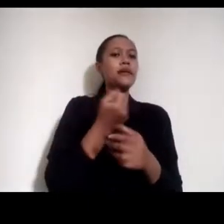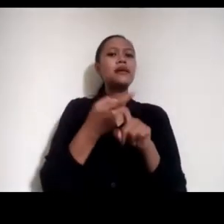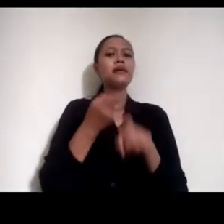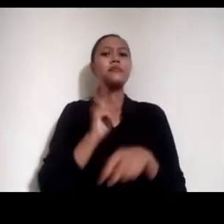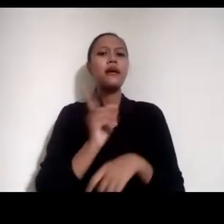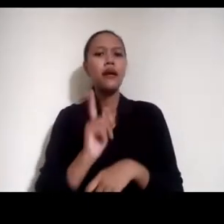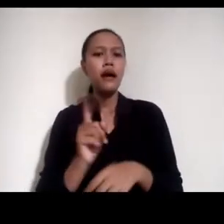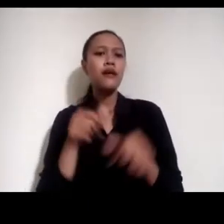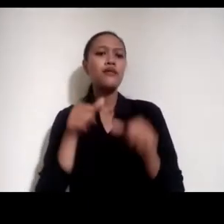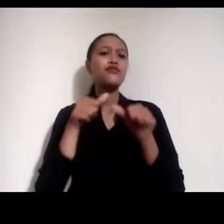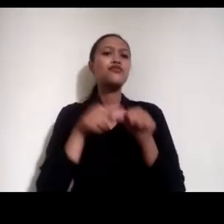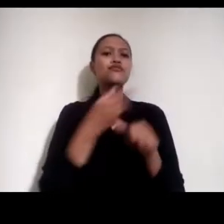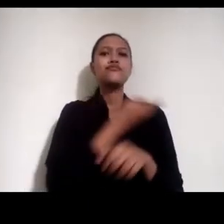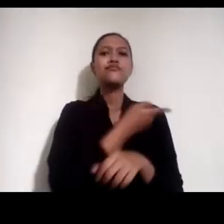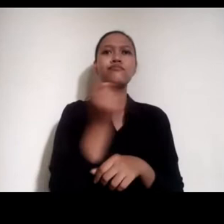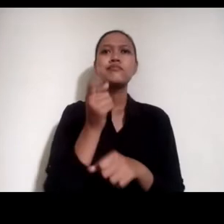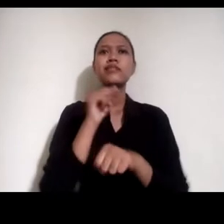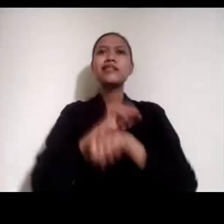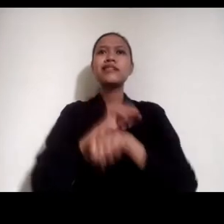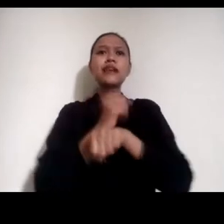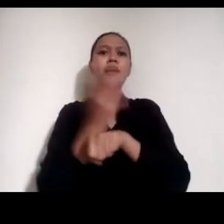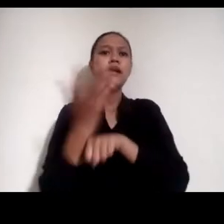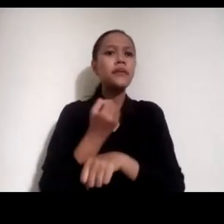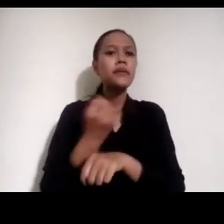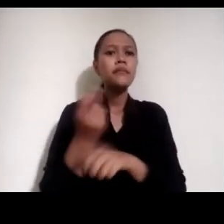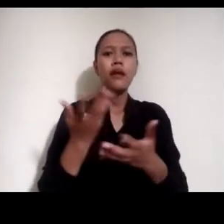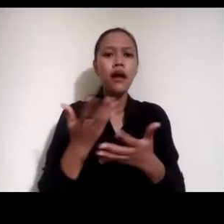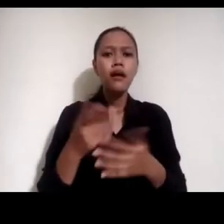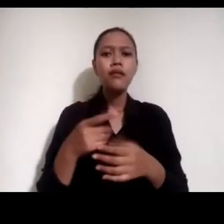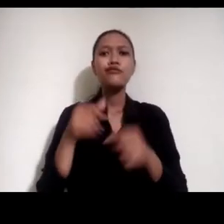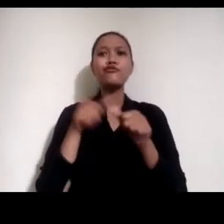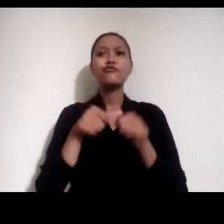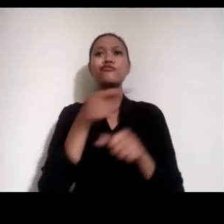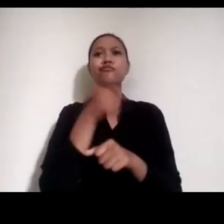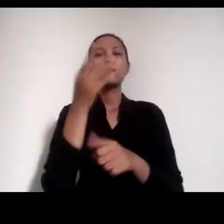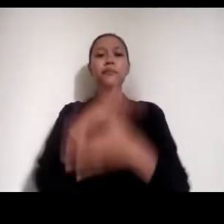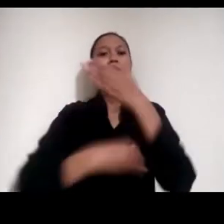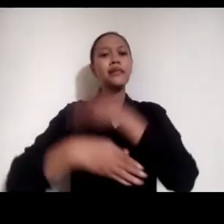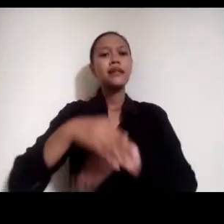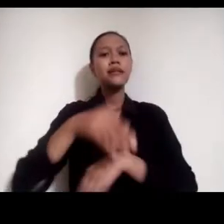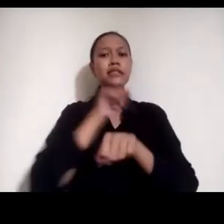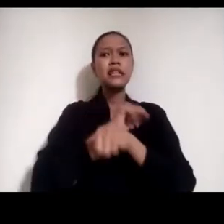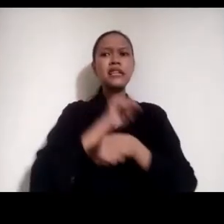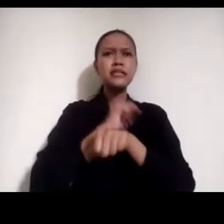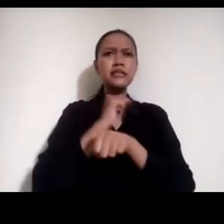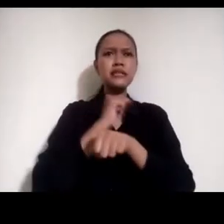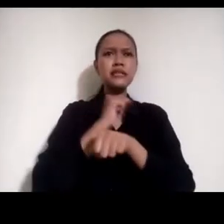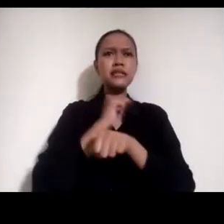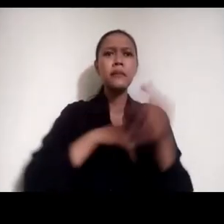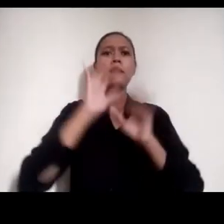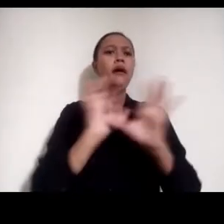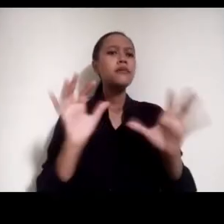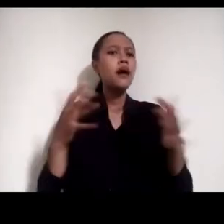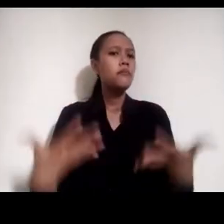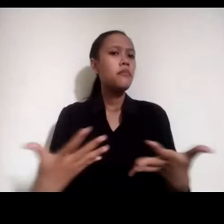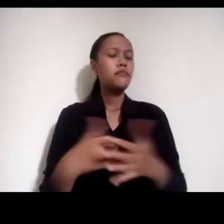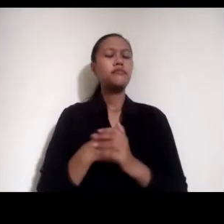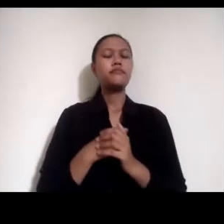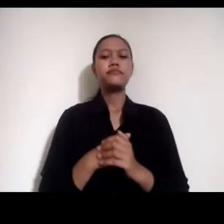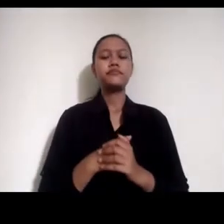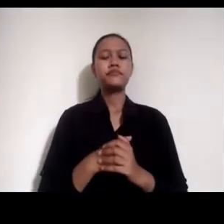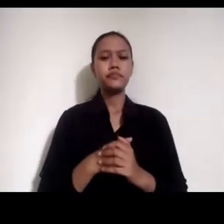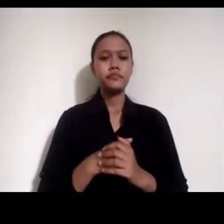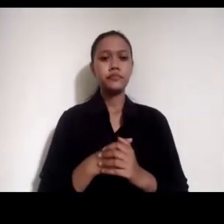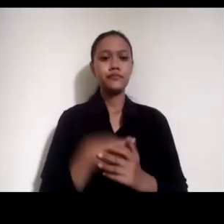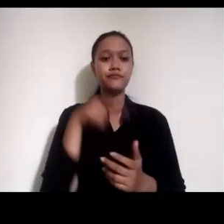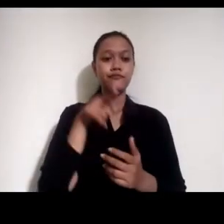mereka Mendapatkan pekerjaan Pekerjaan apa saja Yang paling banyak Mereka Apa namanya Paling banyak mereka Lakukan Ini